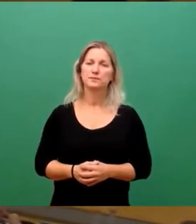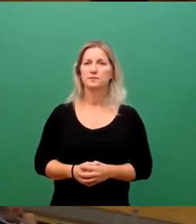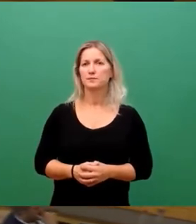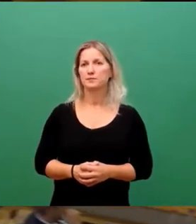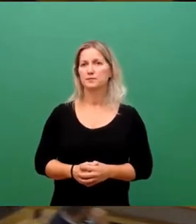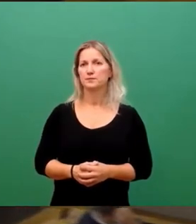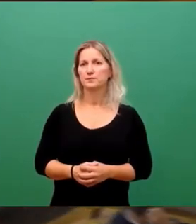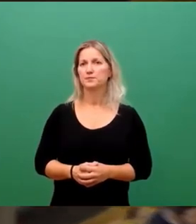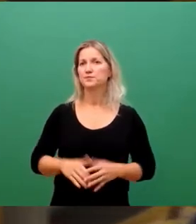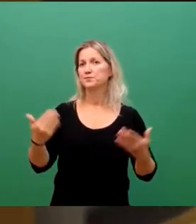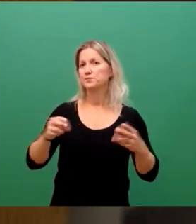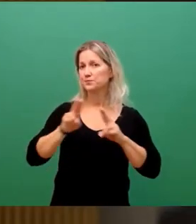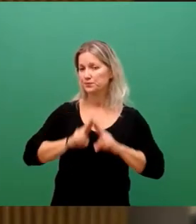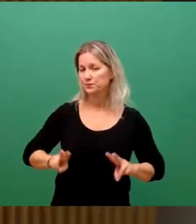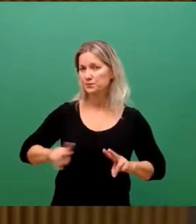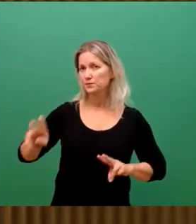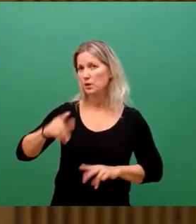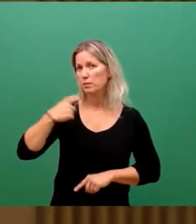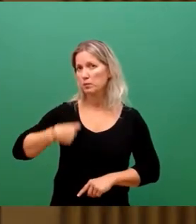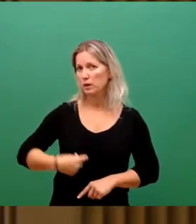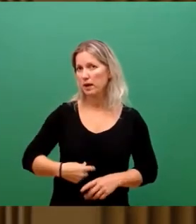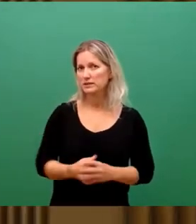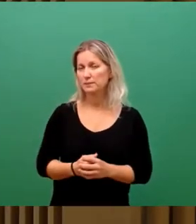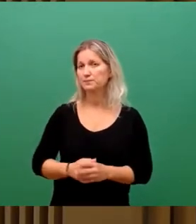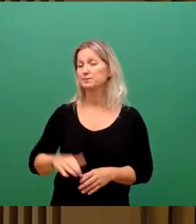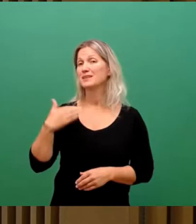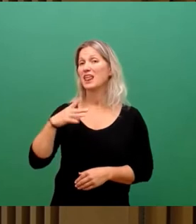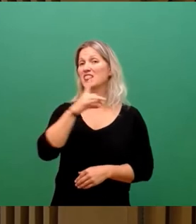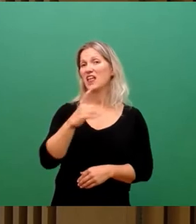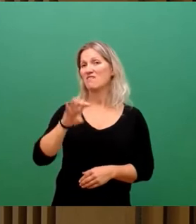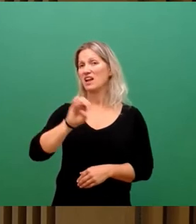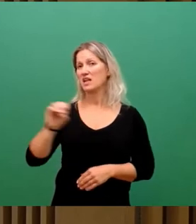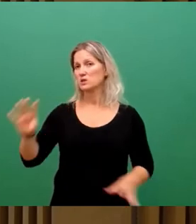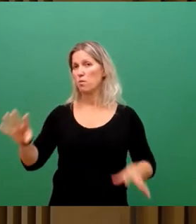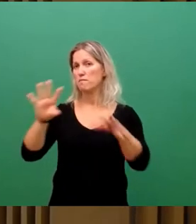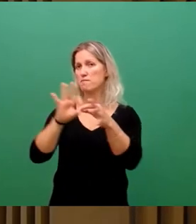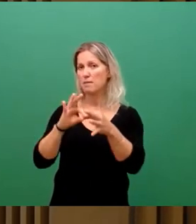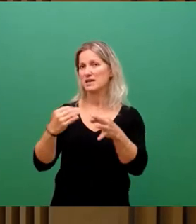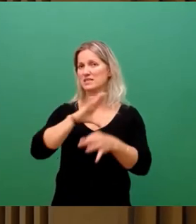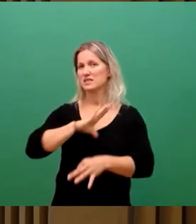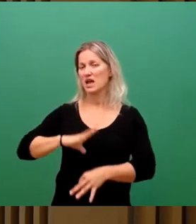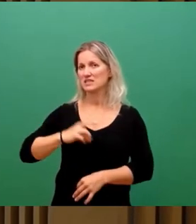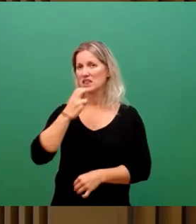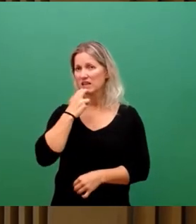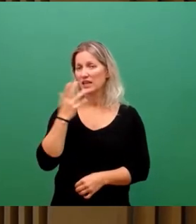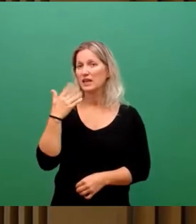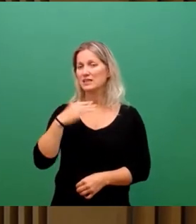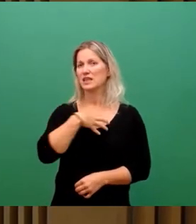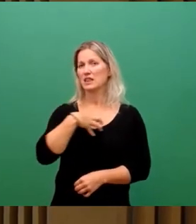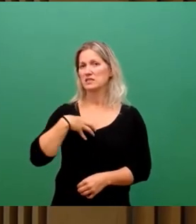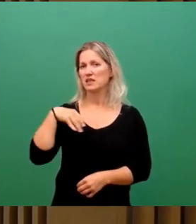Sehr geehrter Herr Oberbürgermeister, seit der Version der Drehberg und Enso zur Sachsenenergie verfügt die Landeshauptstadt Dresden über einen der größten